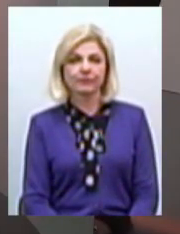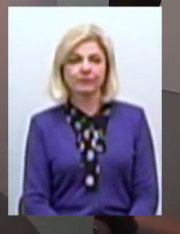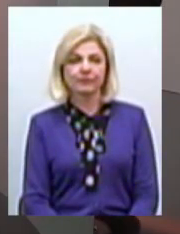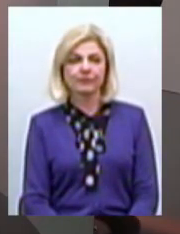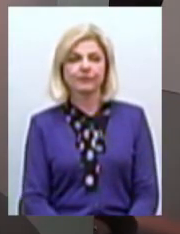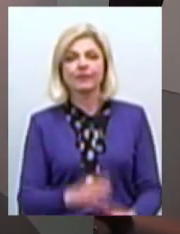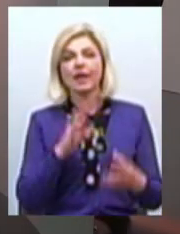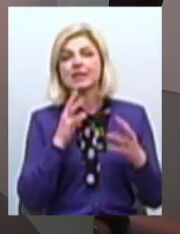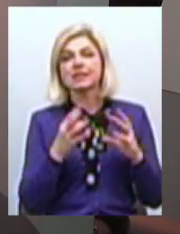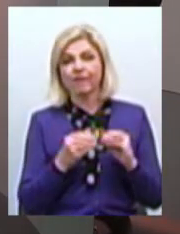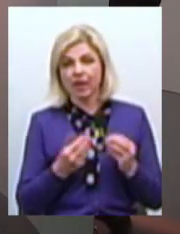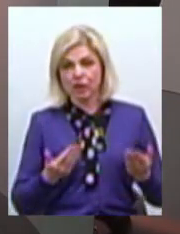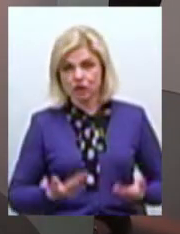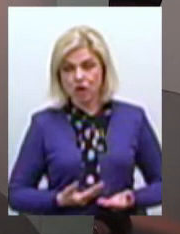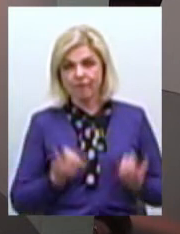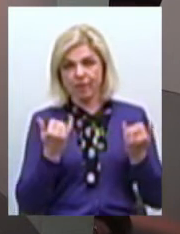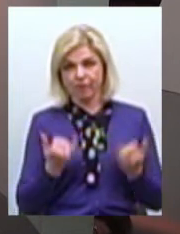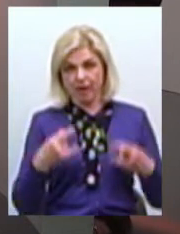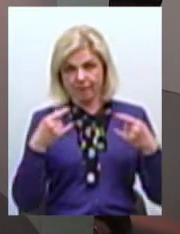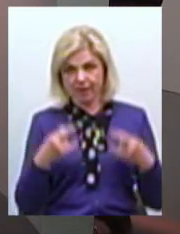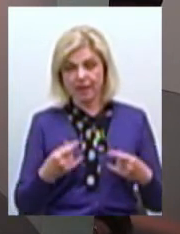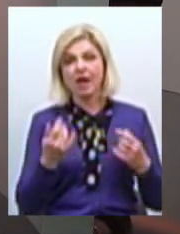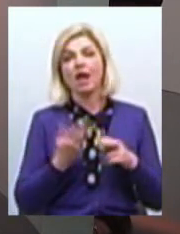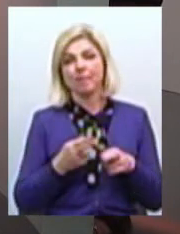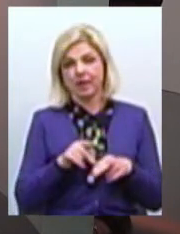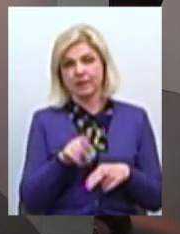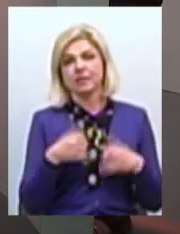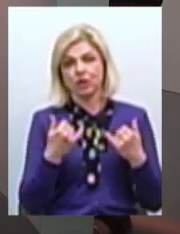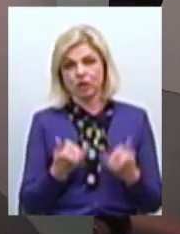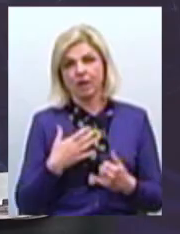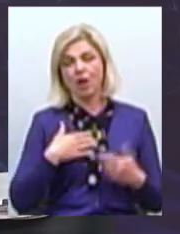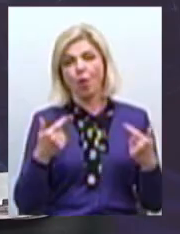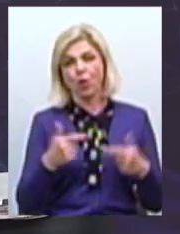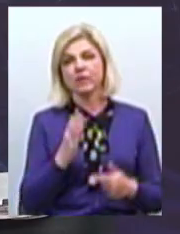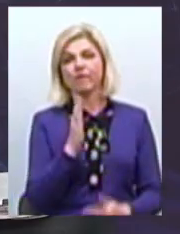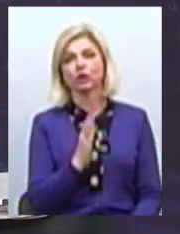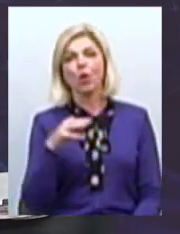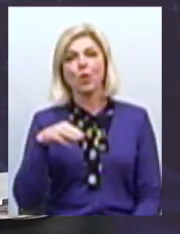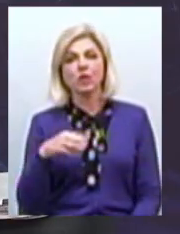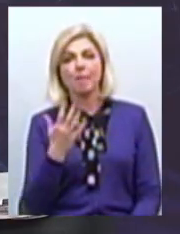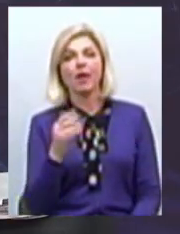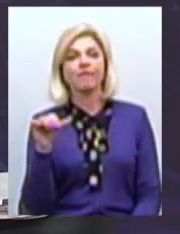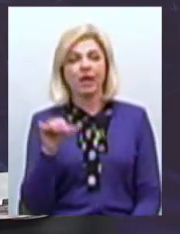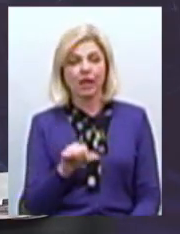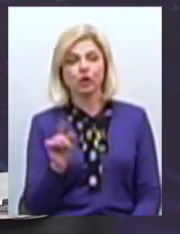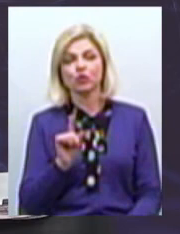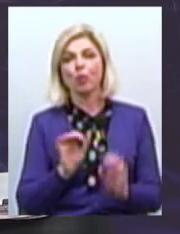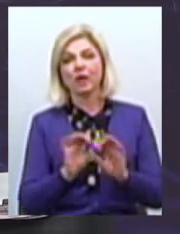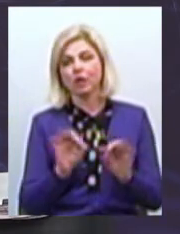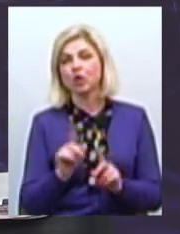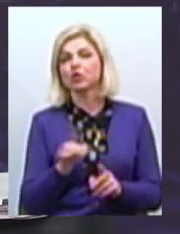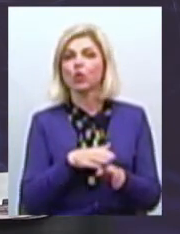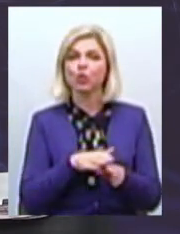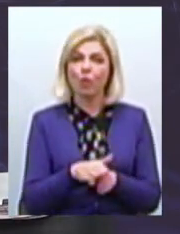Звідти наживо в прямому ефірі і зараз я пропоную нашій гості Вікторії Москаленко 5 хвилин для того, щоб розповісти, що зроблено, що не